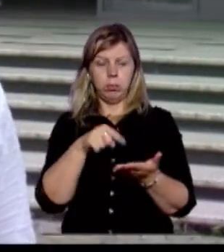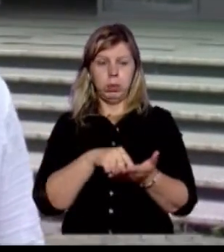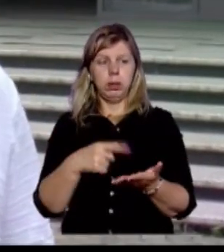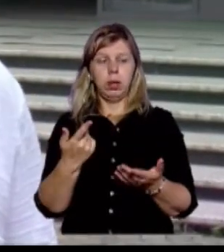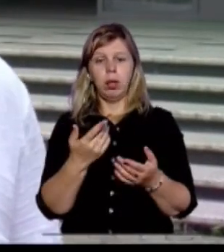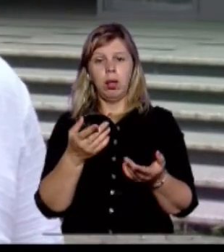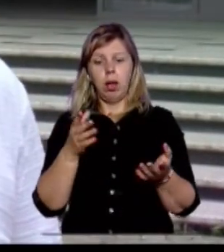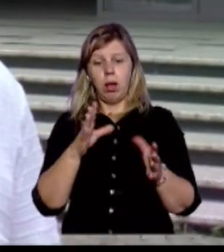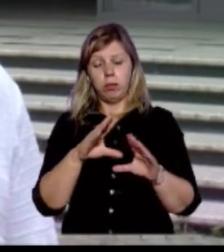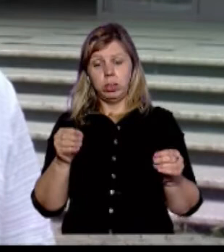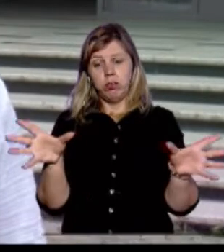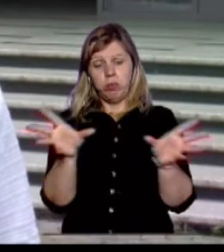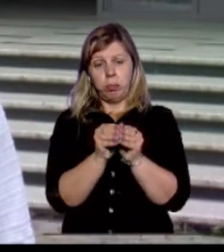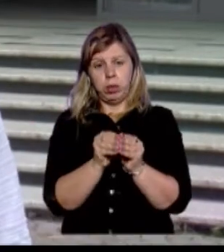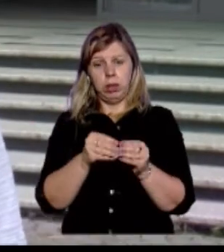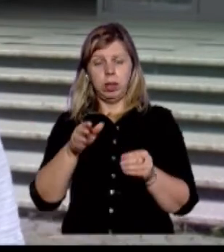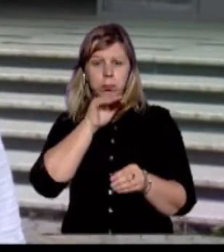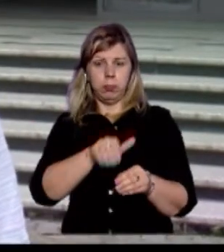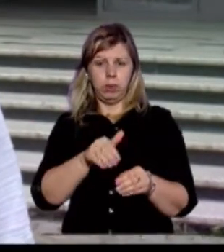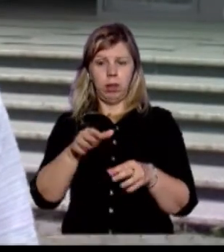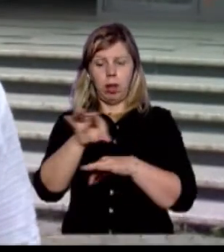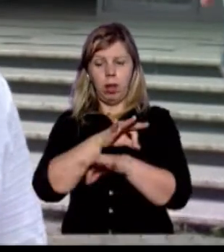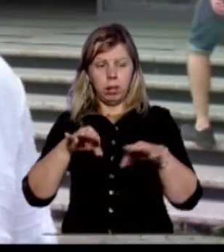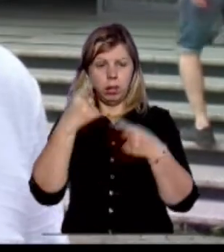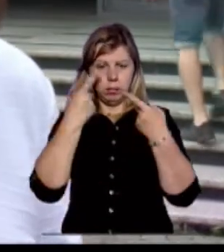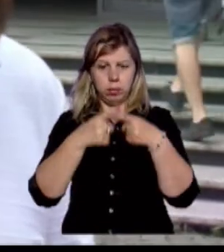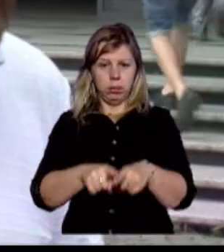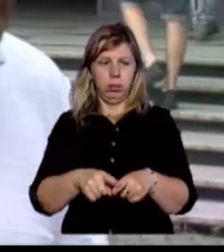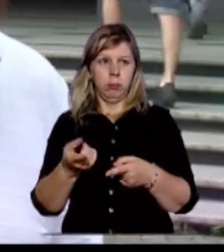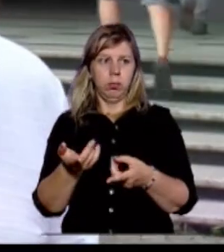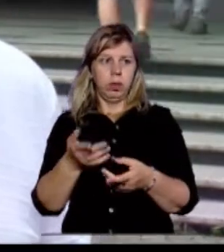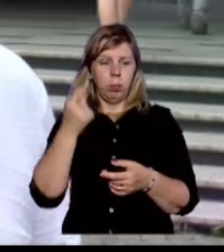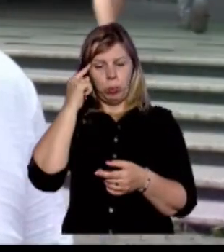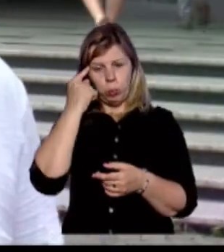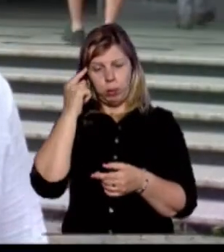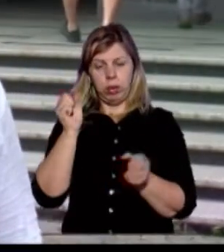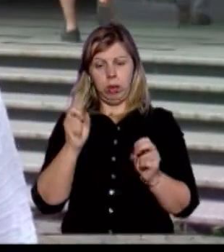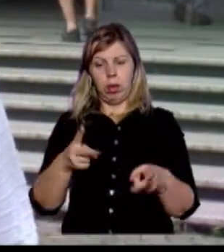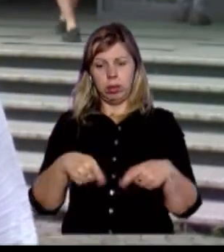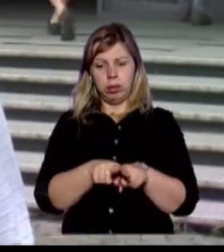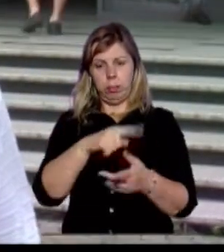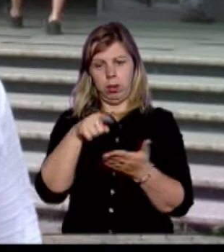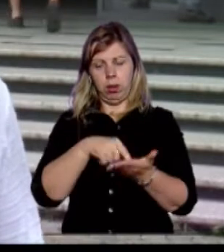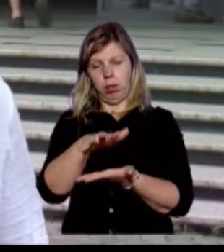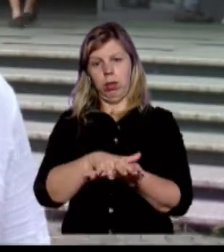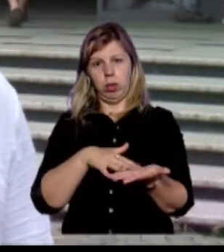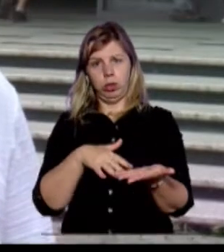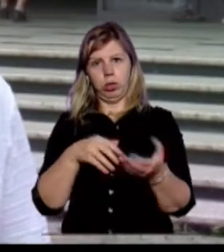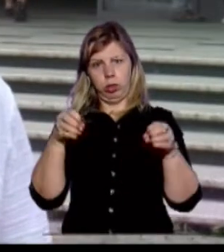але тут треба вже спільно з фахівцями, археологами, архітекторами подумати, як дане питання далі